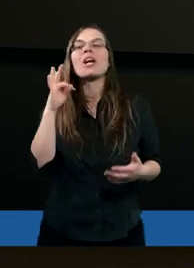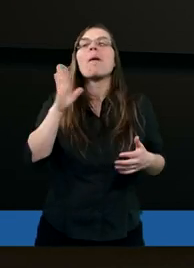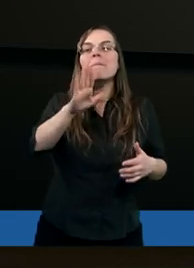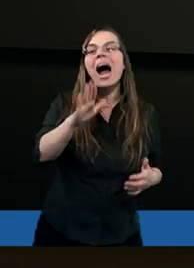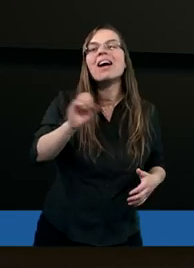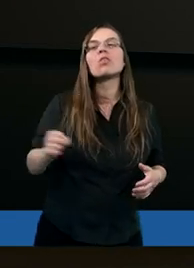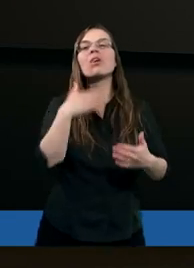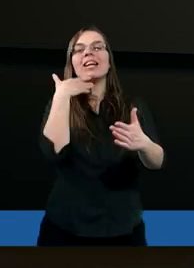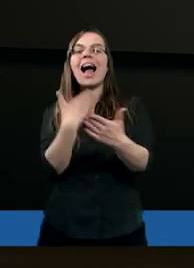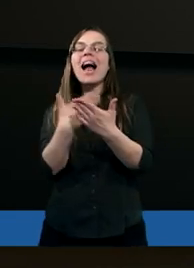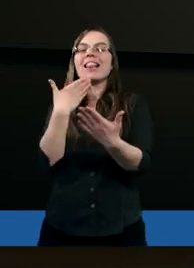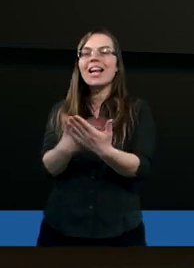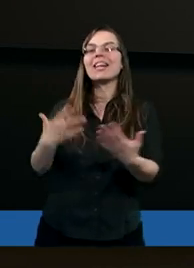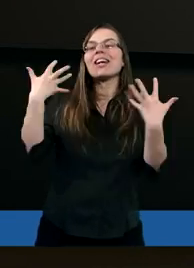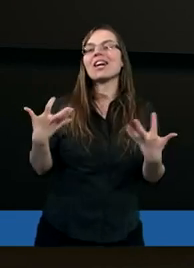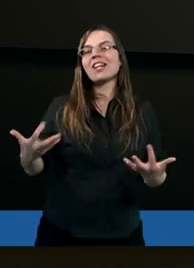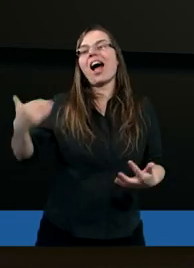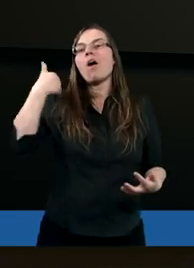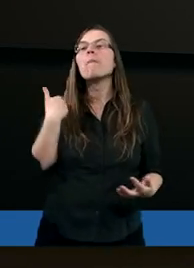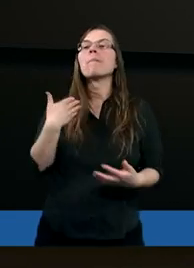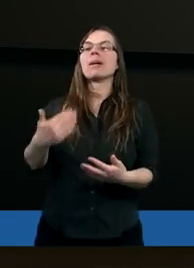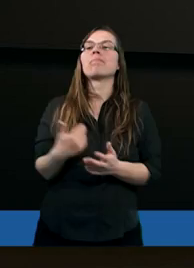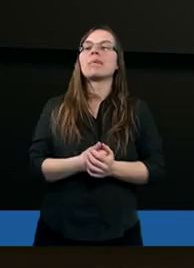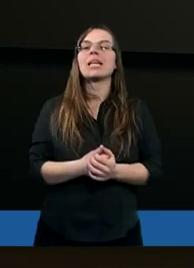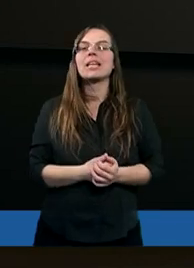mają. dlatego chciałbym